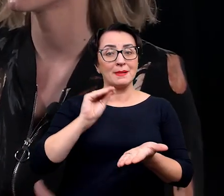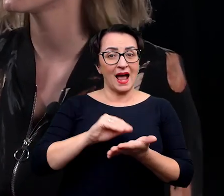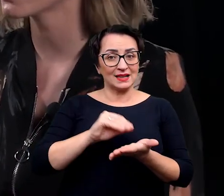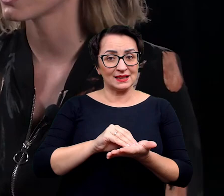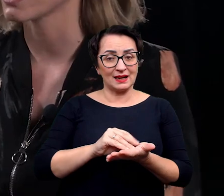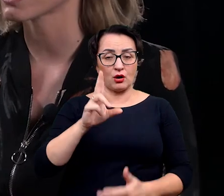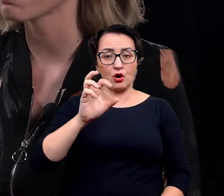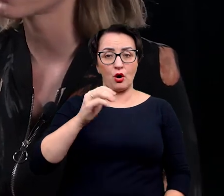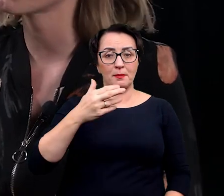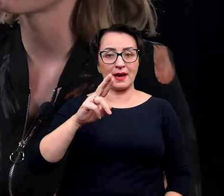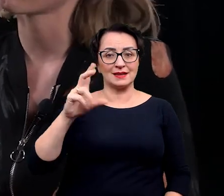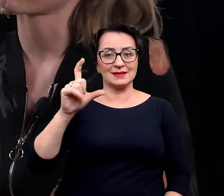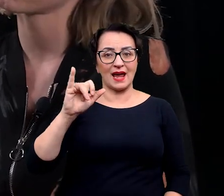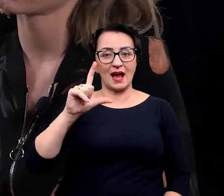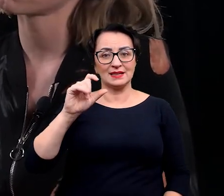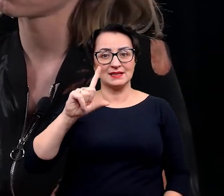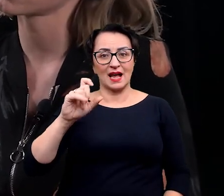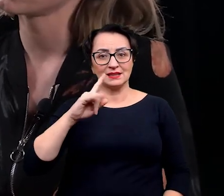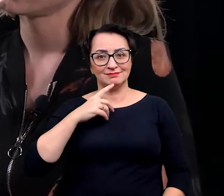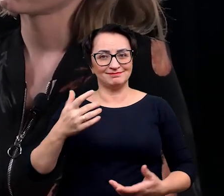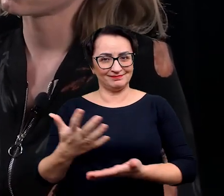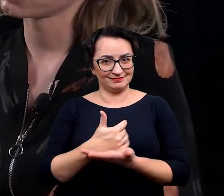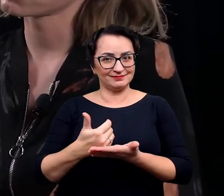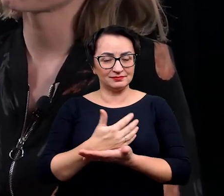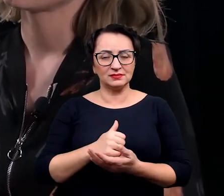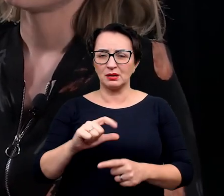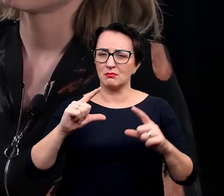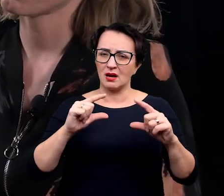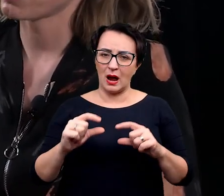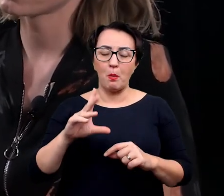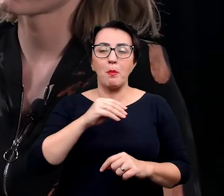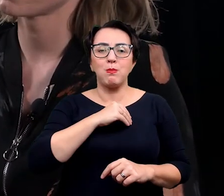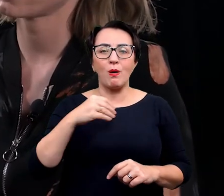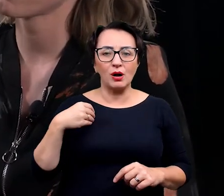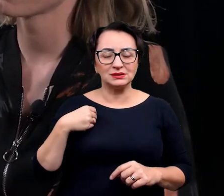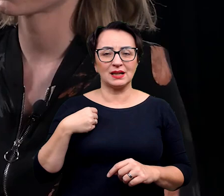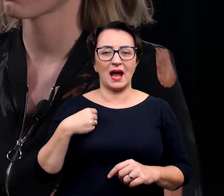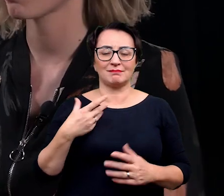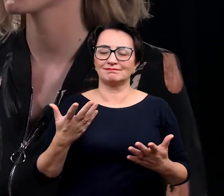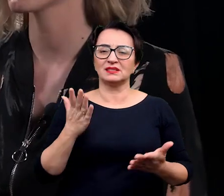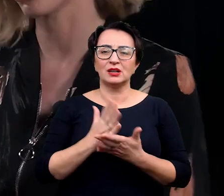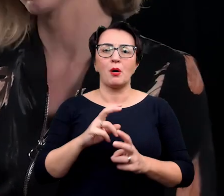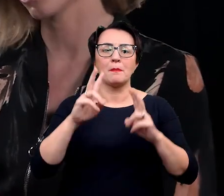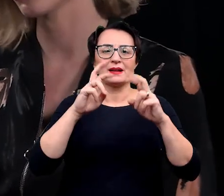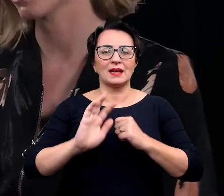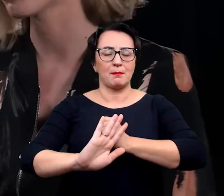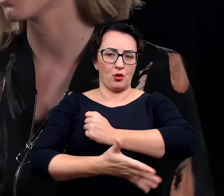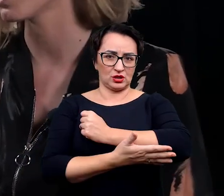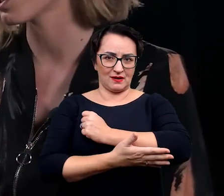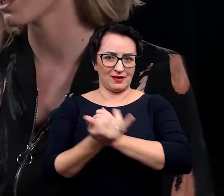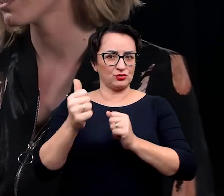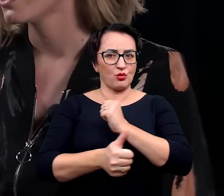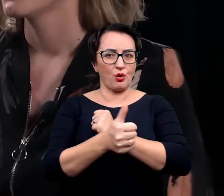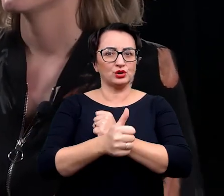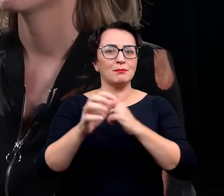komercjalizacji jest bardzo mała. Naukowcy jednak wciąż Polska badaniami podstawowymi stoi, jeśli chodzi o nauki